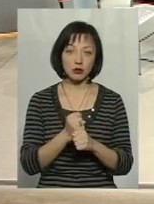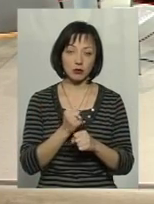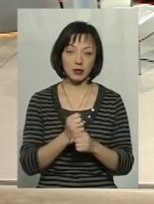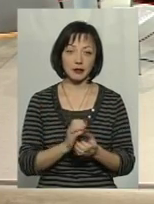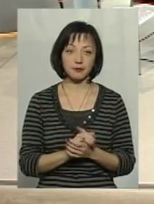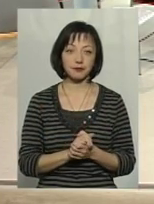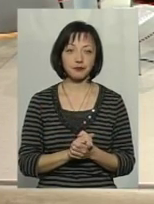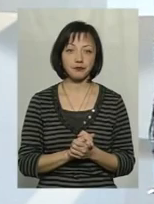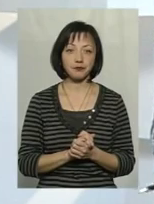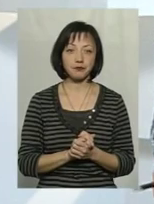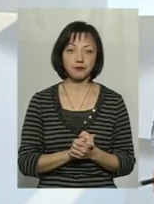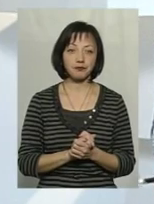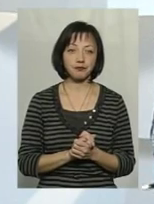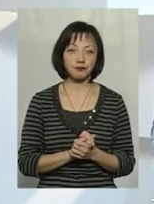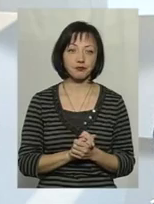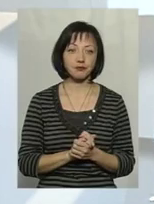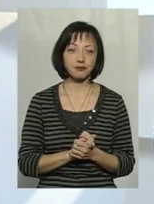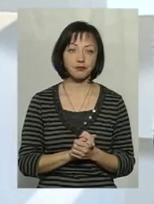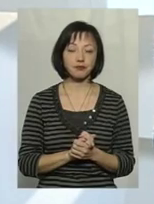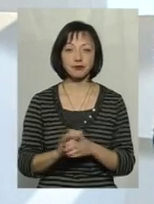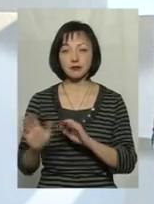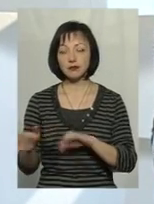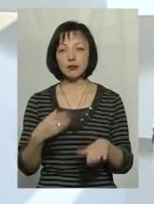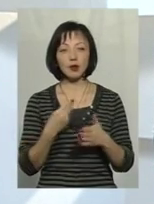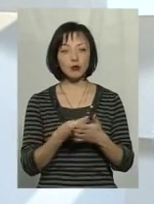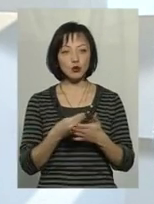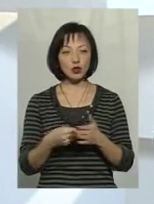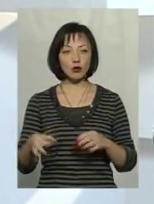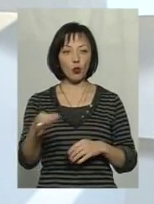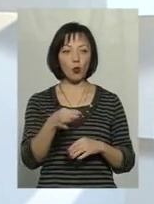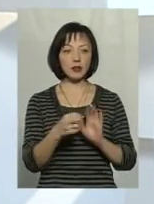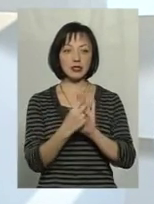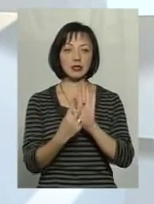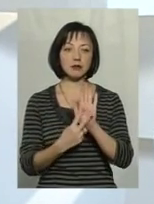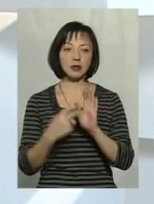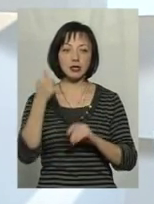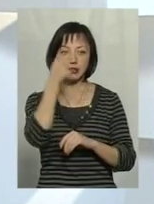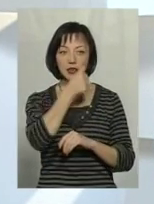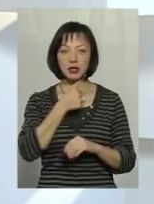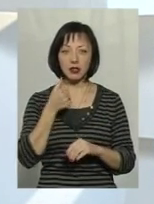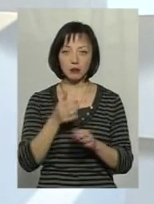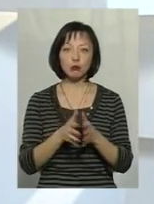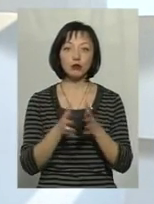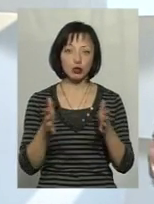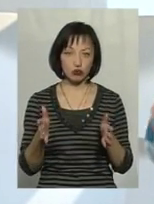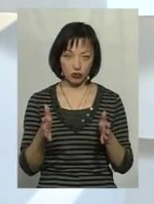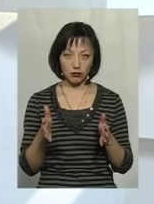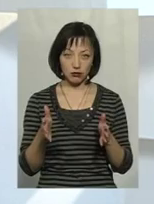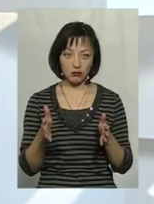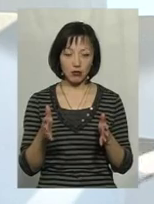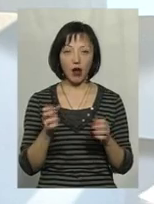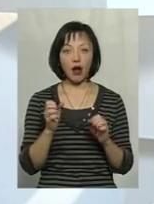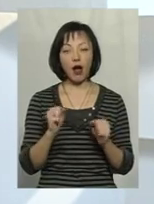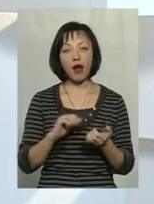Власне, бюджет області на 2017 рік кількісно більший. А